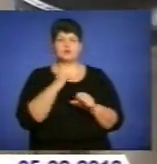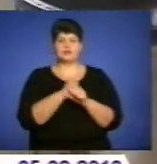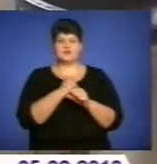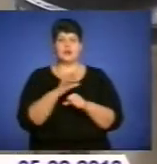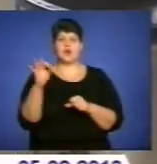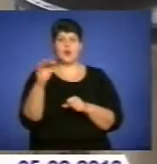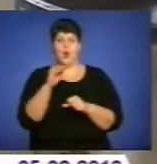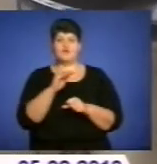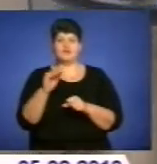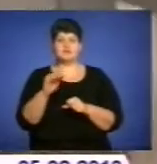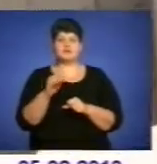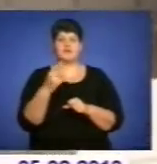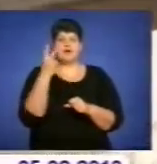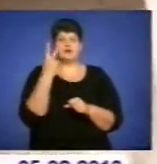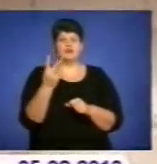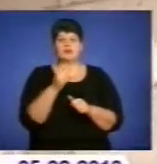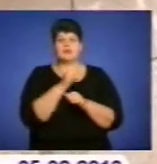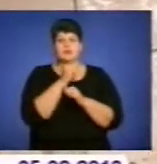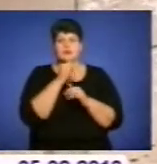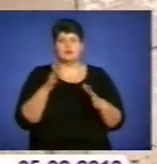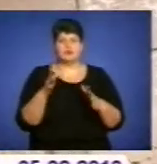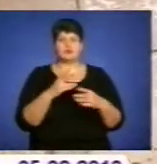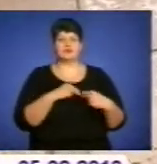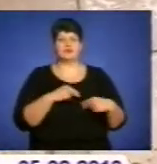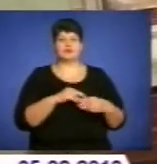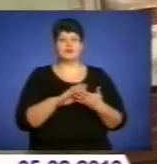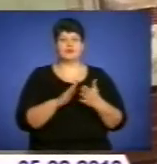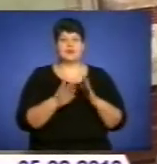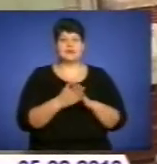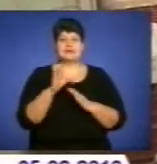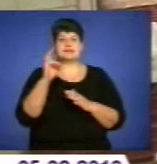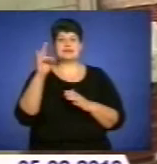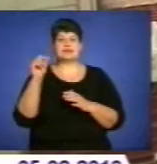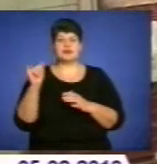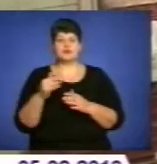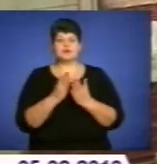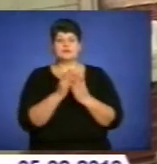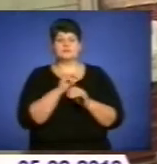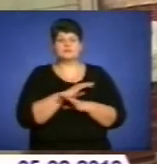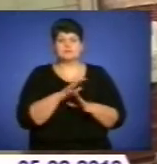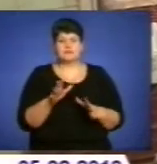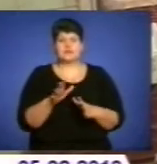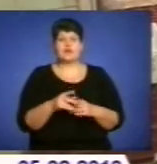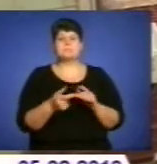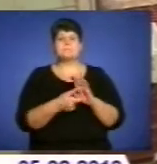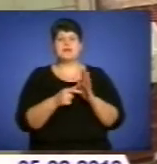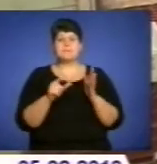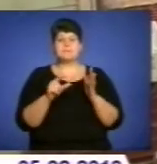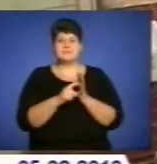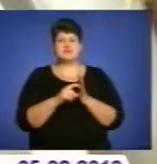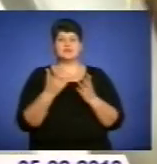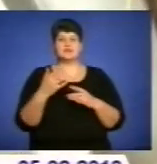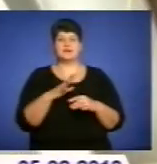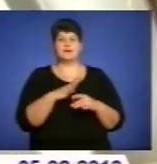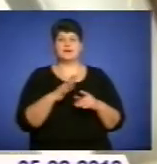працівників власних підприємства не зміг надати ані трудової угоди, ані санітарної книжки. Приміщення, у якому розташувався цех, не відповідало